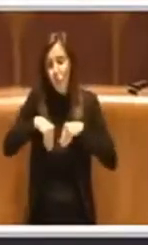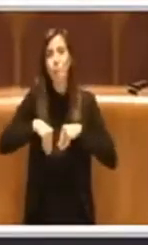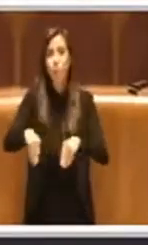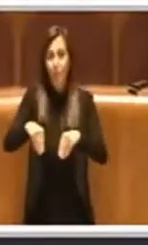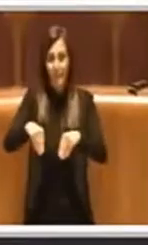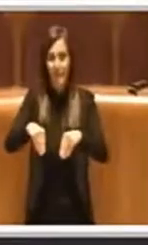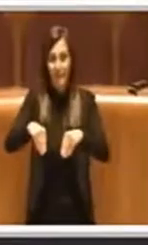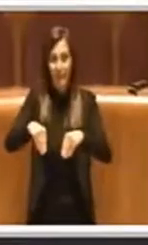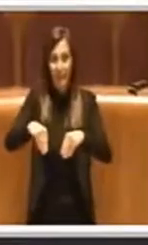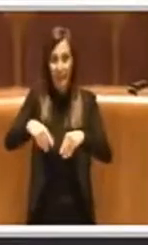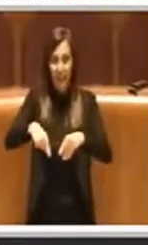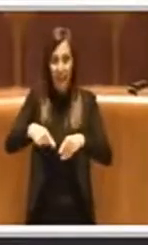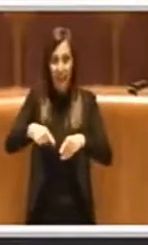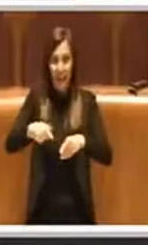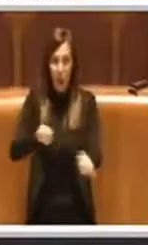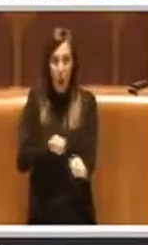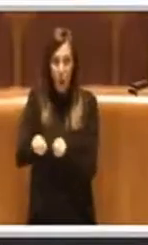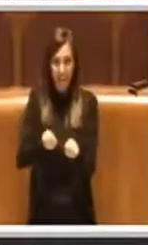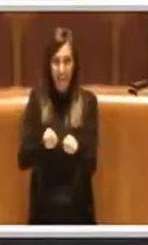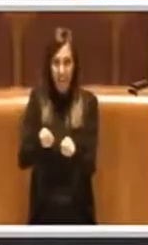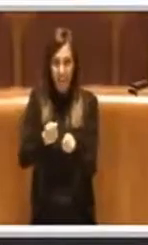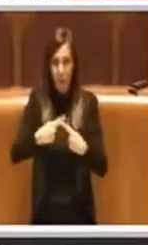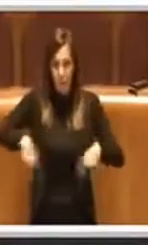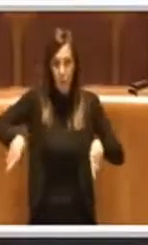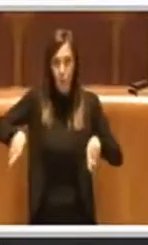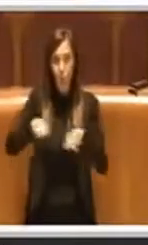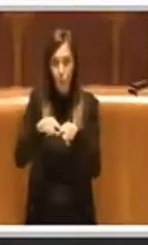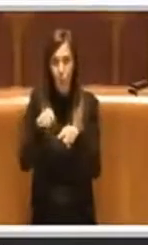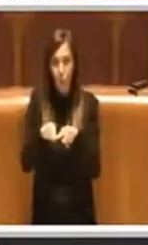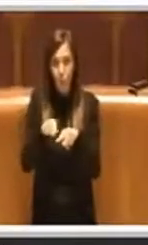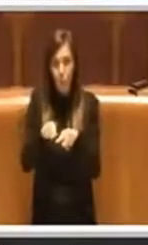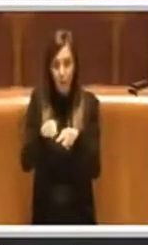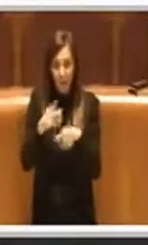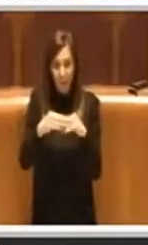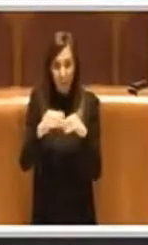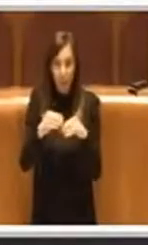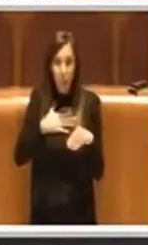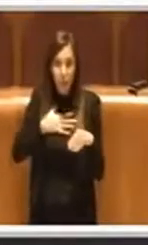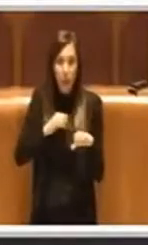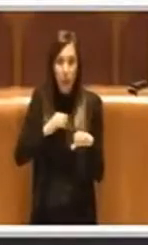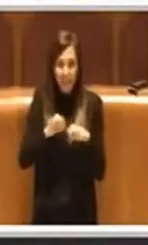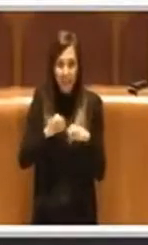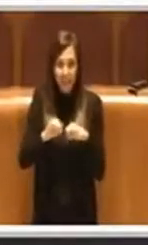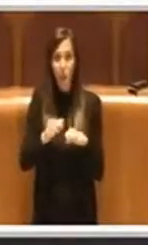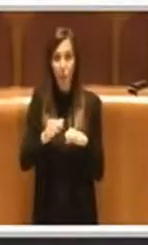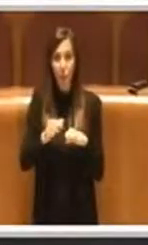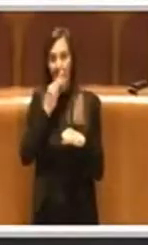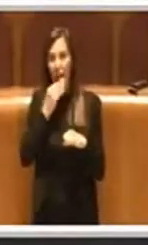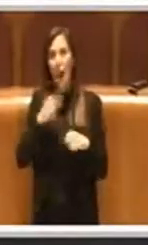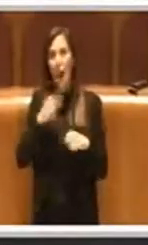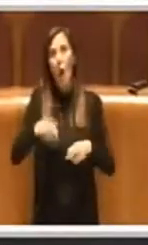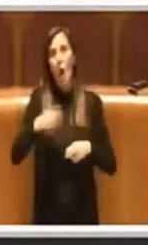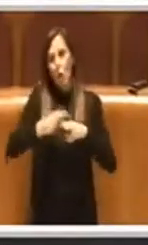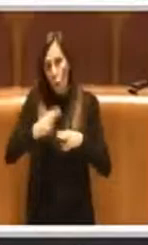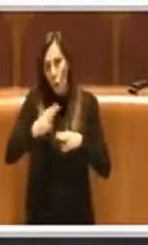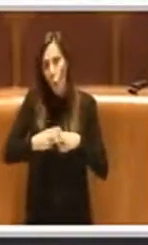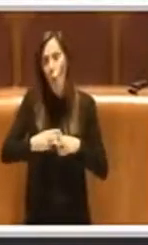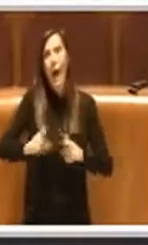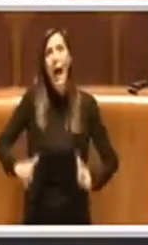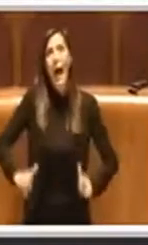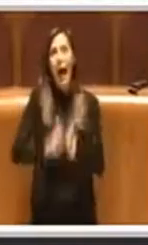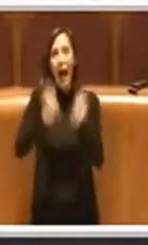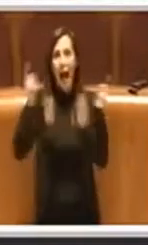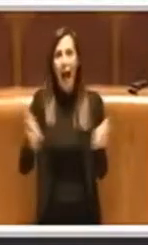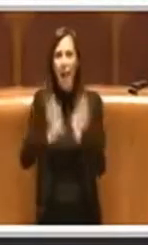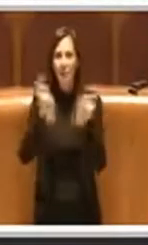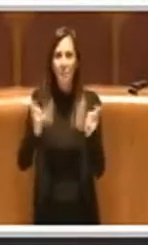questa amministrazione. Allora, gli alberi a Roma sono